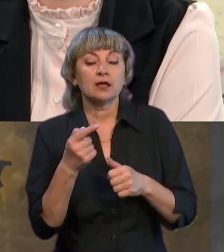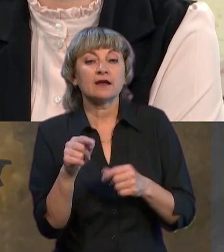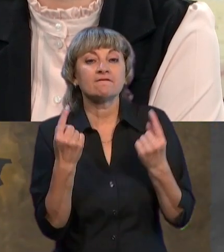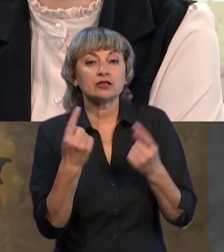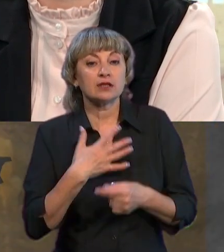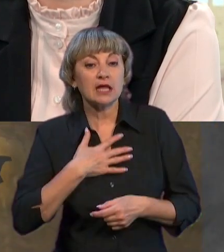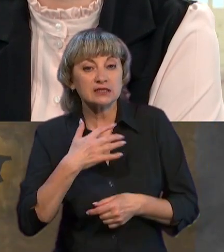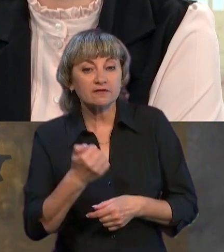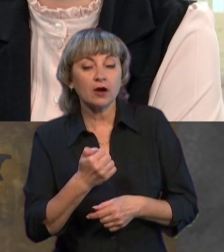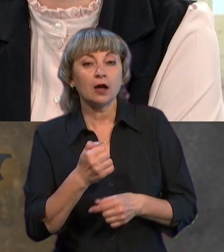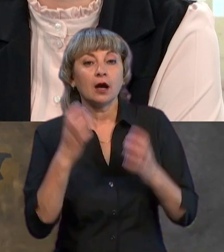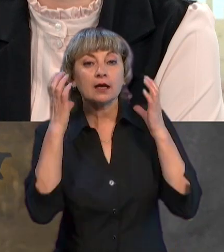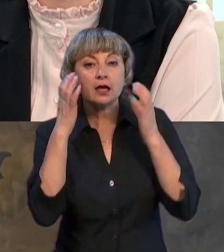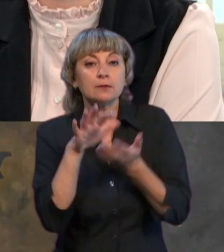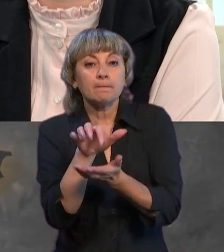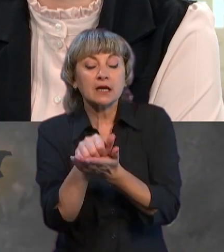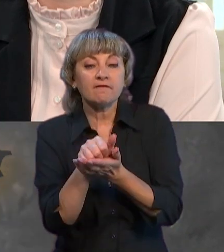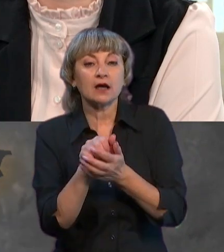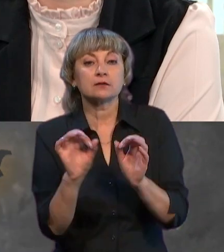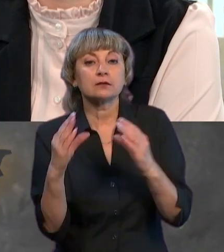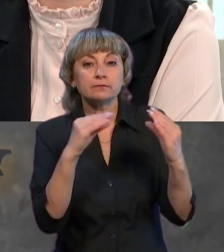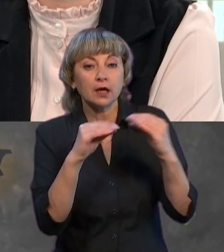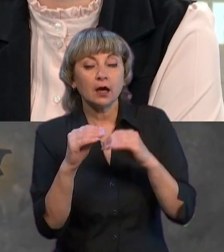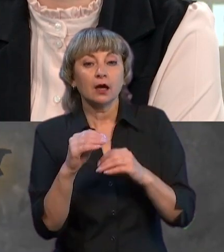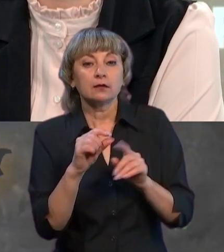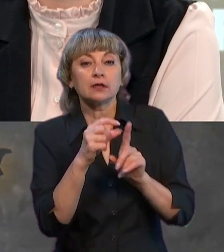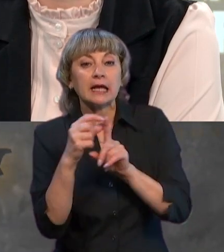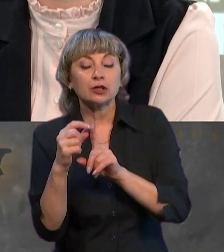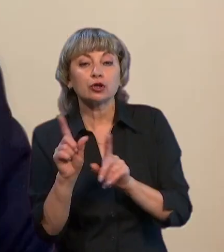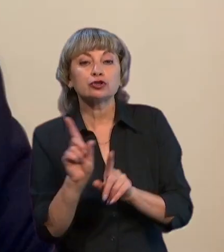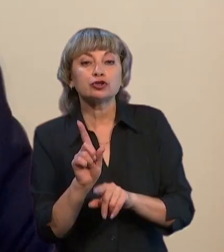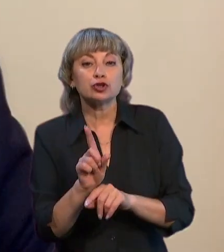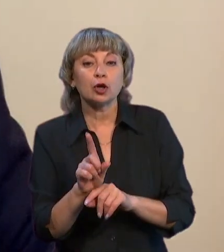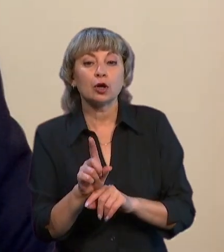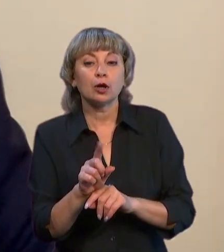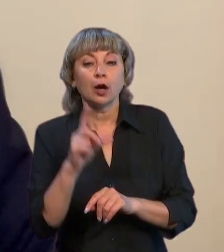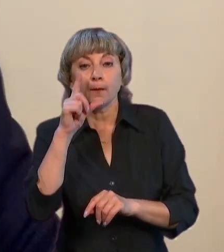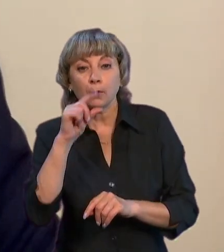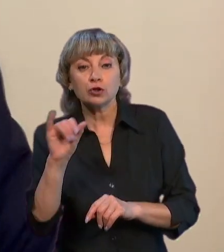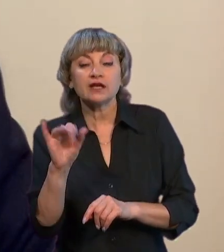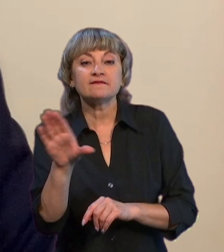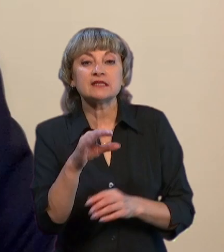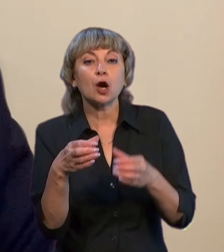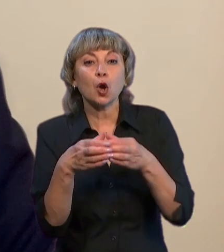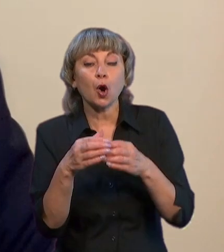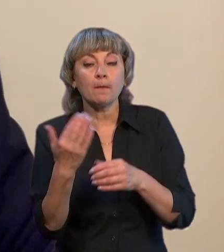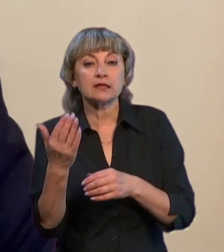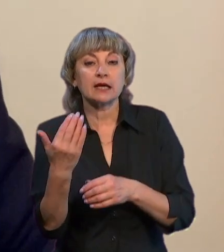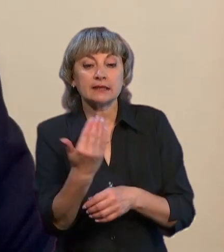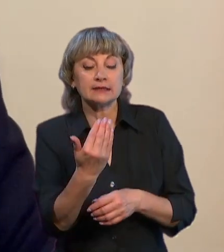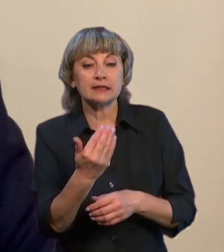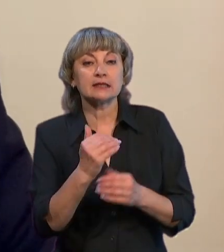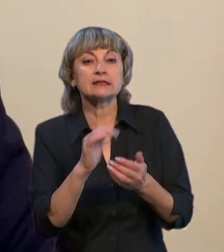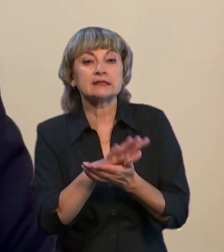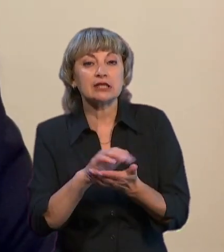незадоволення. По радіоперифату вже йде відповідна риторика, що Путін і вся команда їх знищує. На